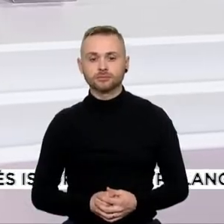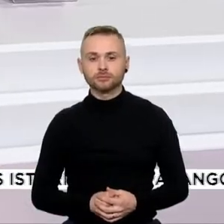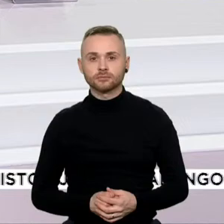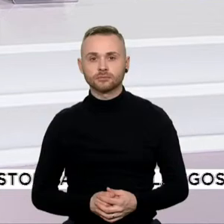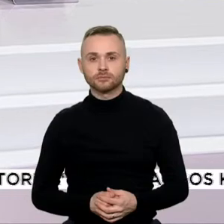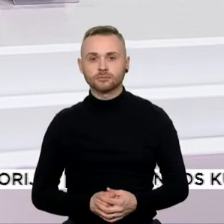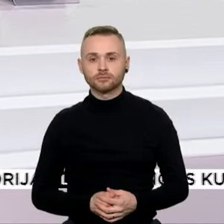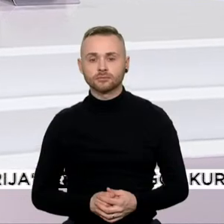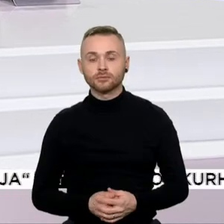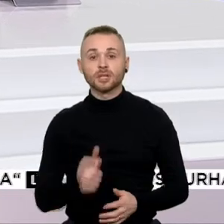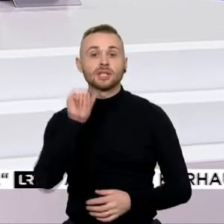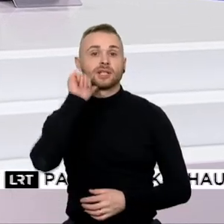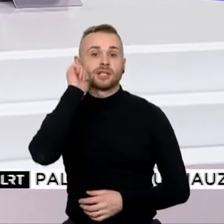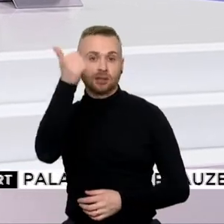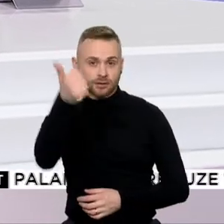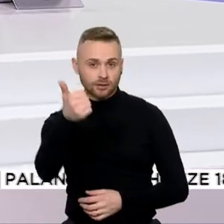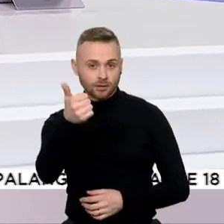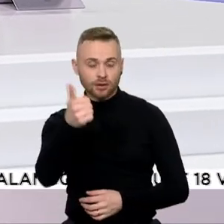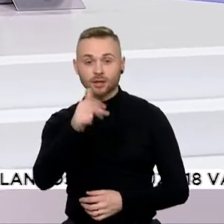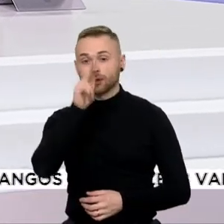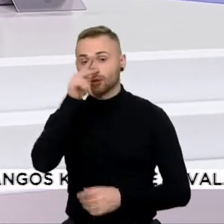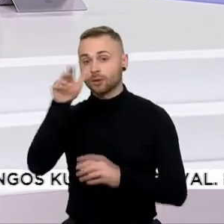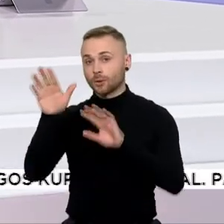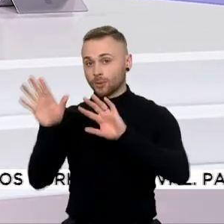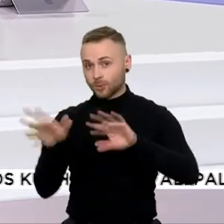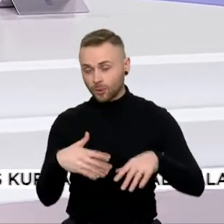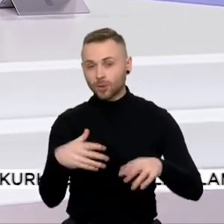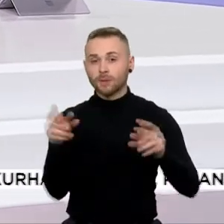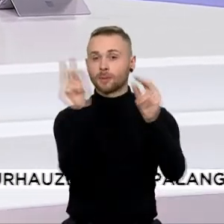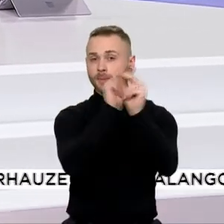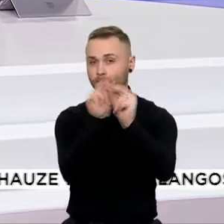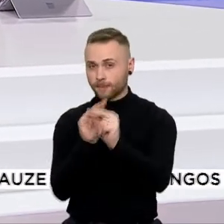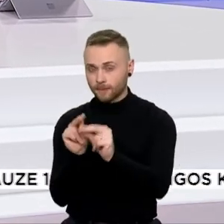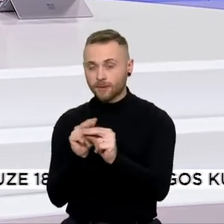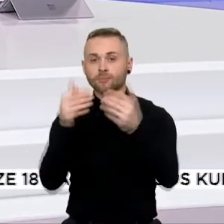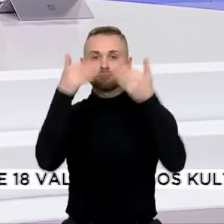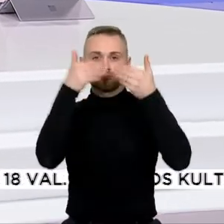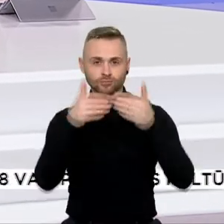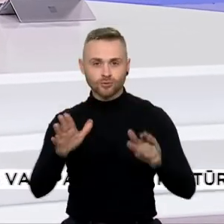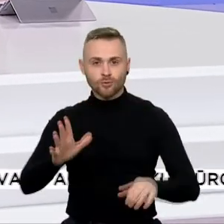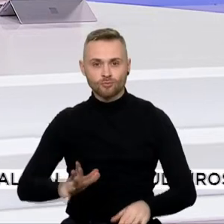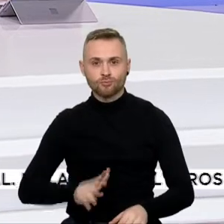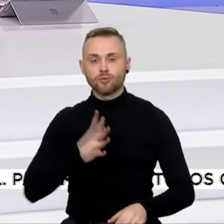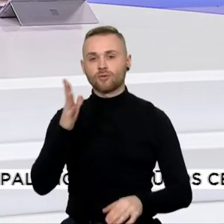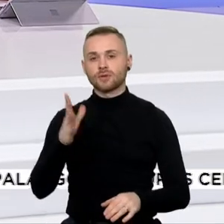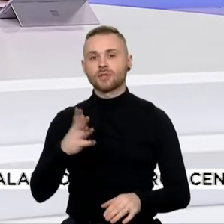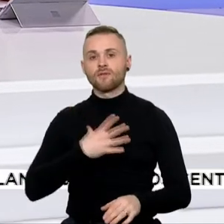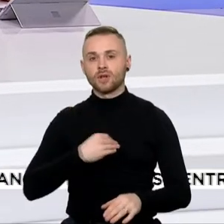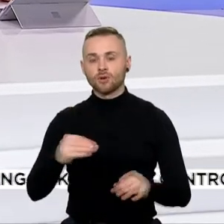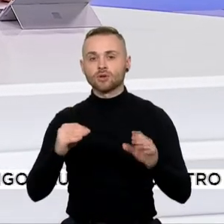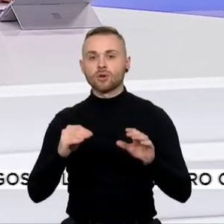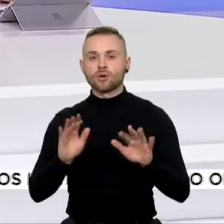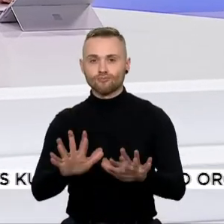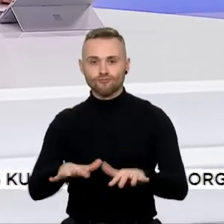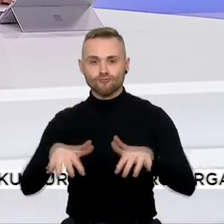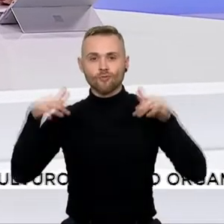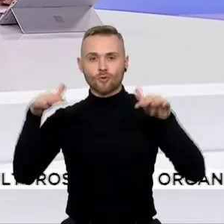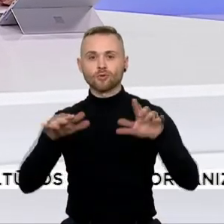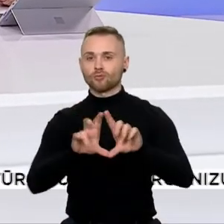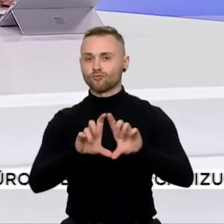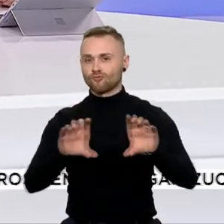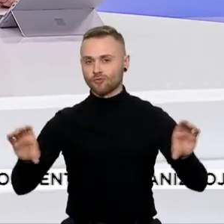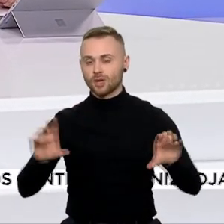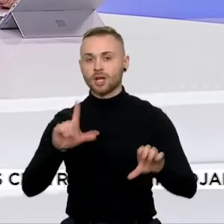O rytoj po beveik trejus metus trukusios rekonstrukcijos duris atveria buvę Vilniaus kongresų rūmai naujų pavadinimų